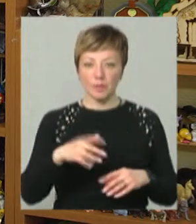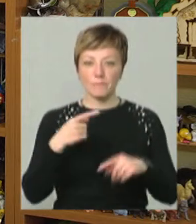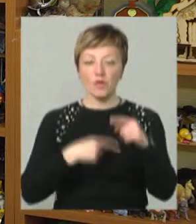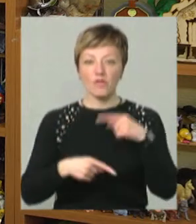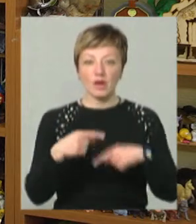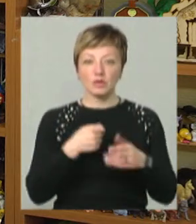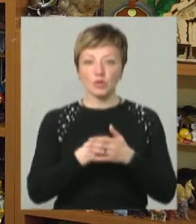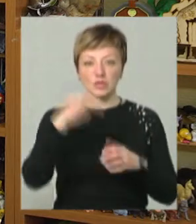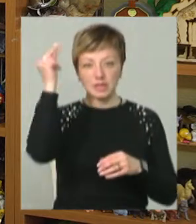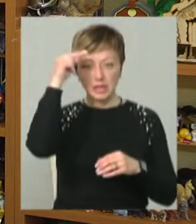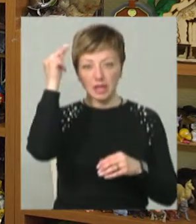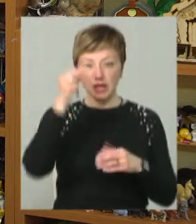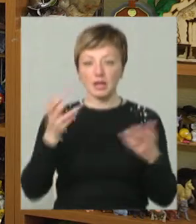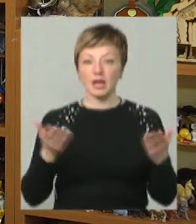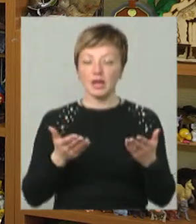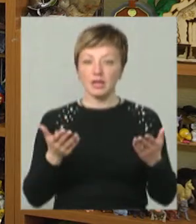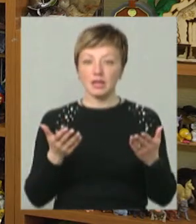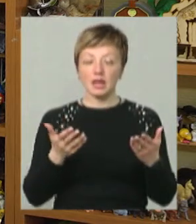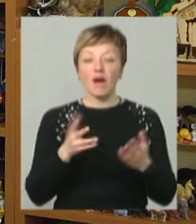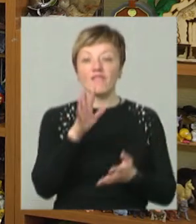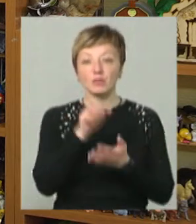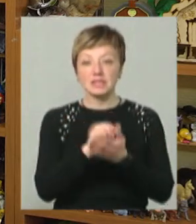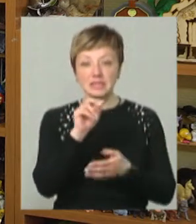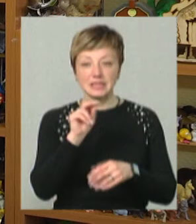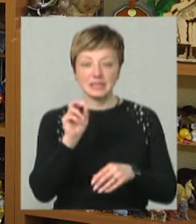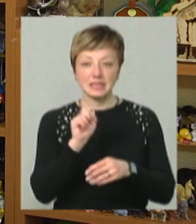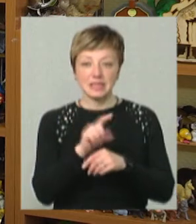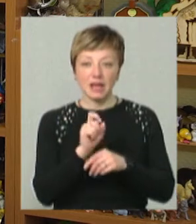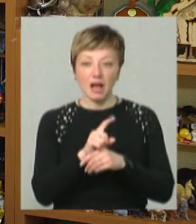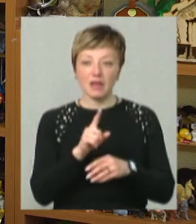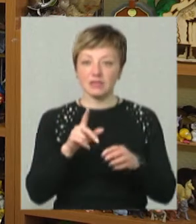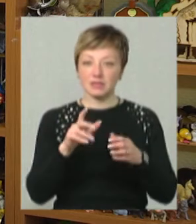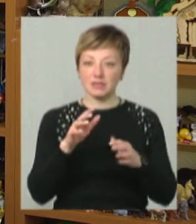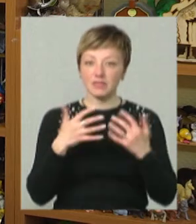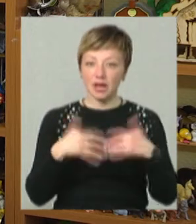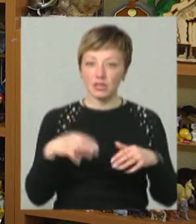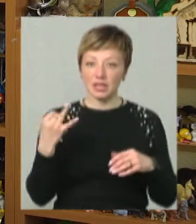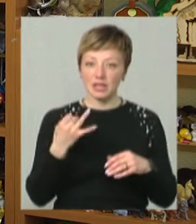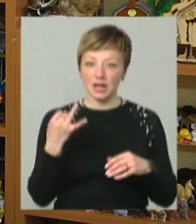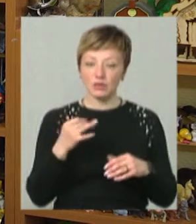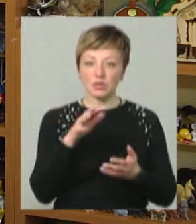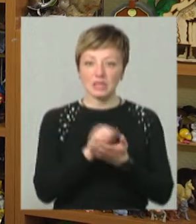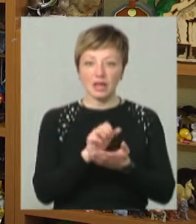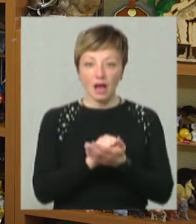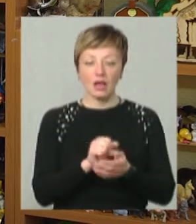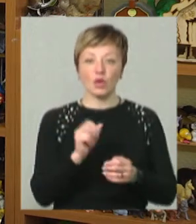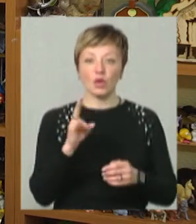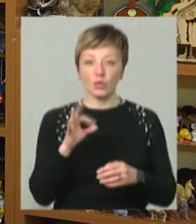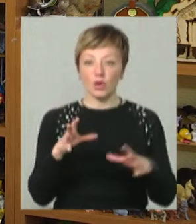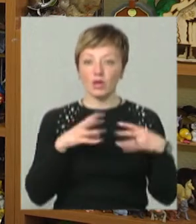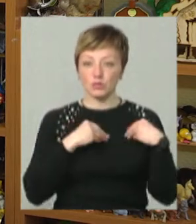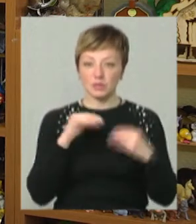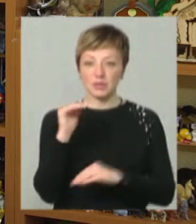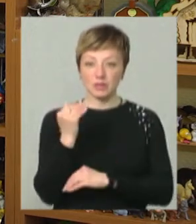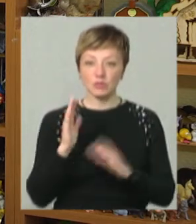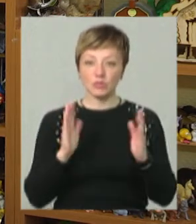Повернення до занять, з якими дитина була знайома. Діти часто втрачають інтерес до тих занять, але якщо ми разом з